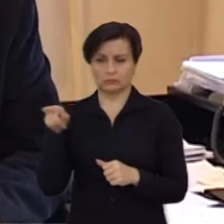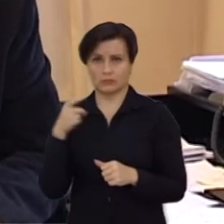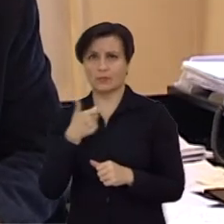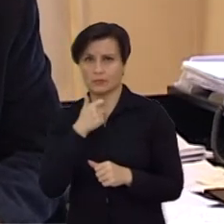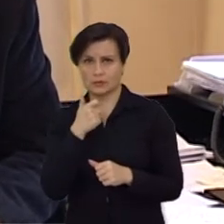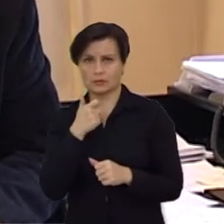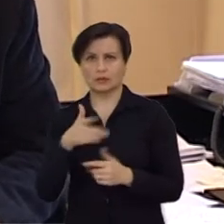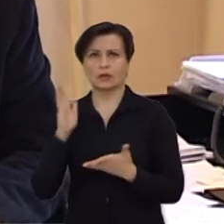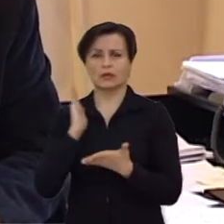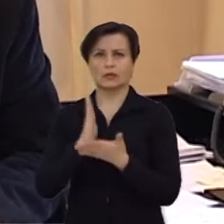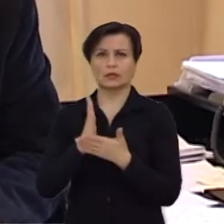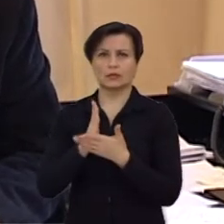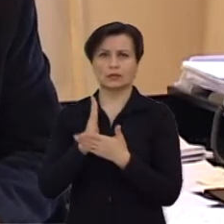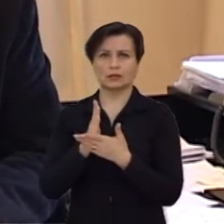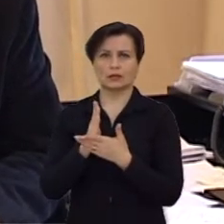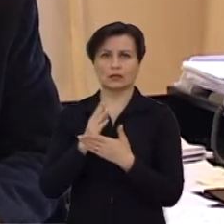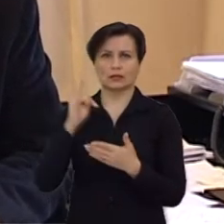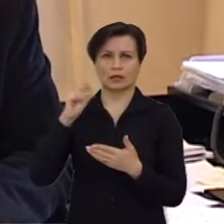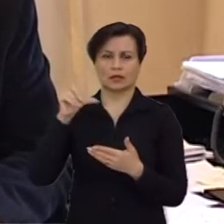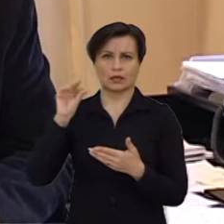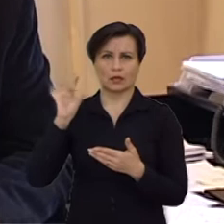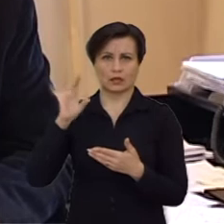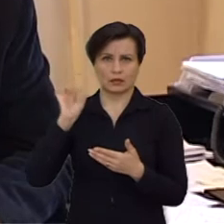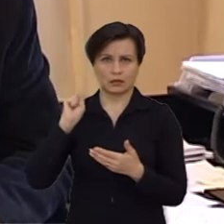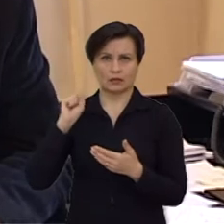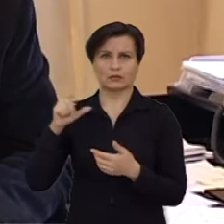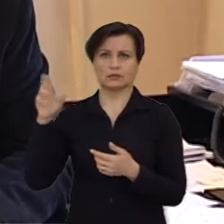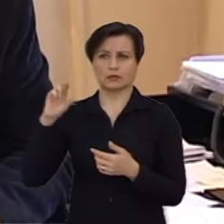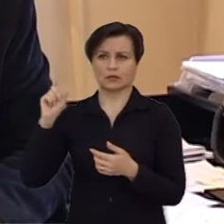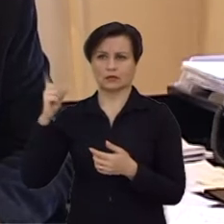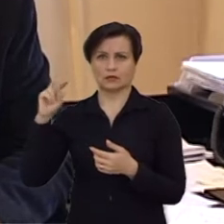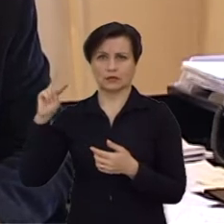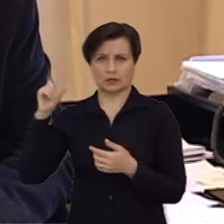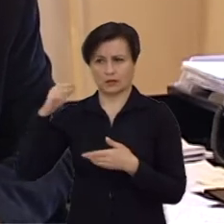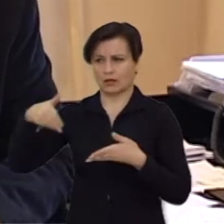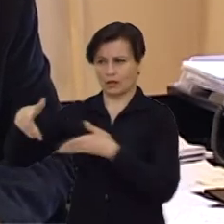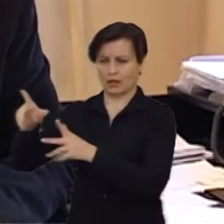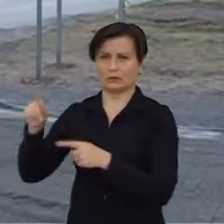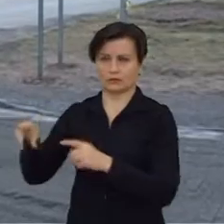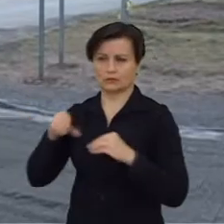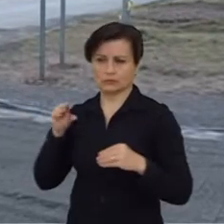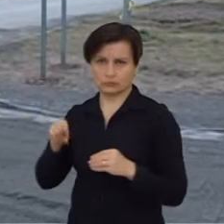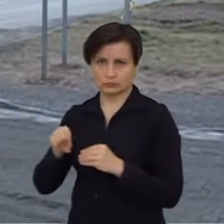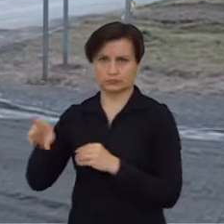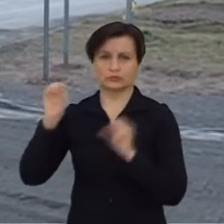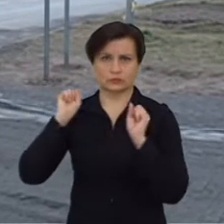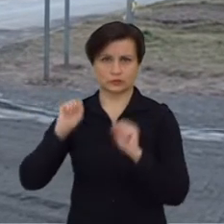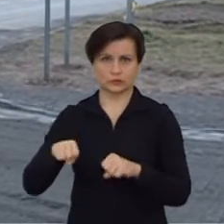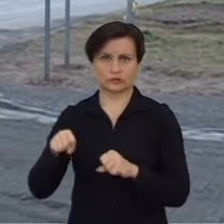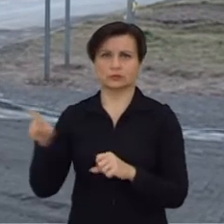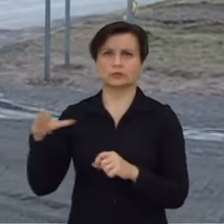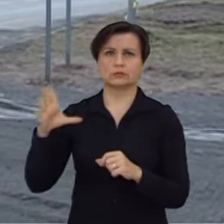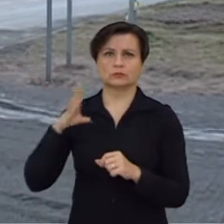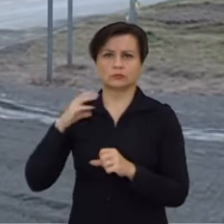pastebėjau, yra iš jaugelio telėgus, jeigu sūktume į radvilų gatvį, pravažiavimas šiuo metu jau yra galimas, kadangi vyksta ta, kuri